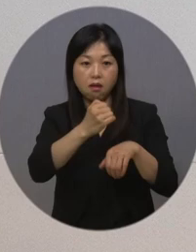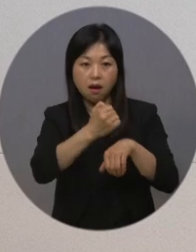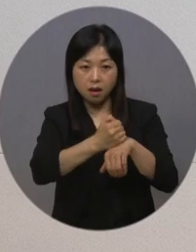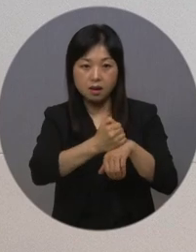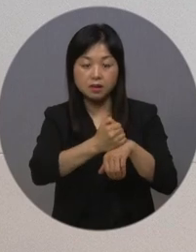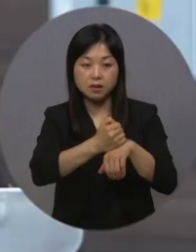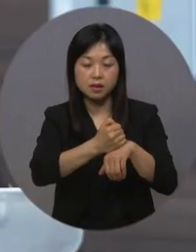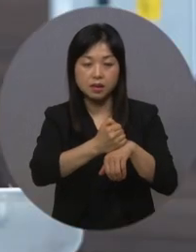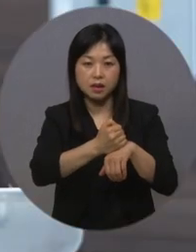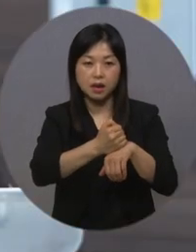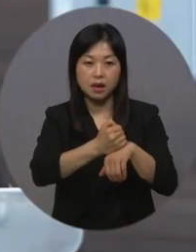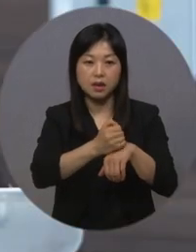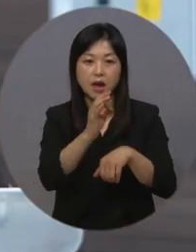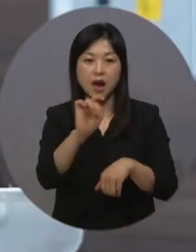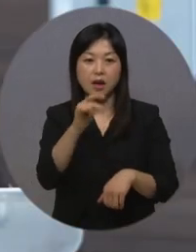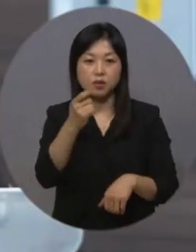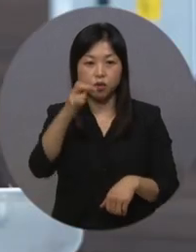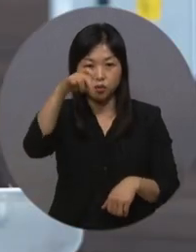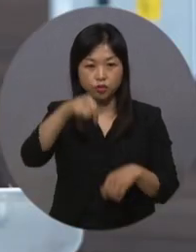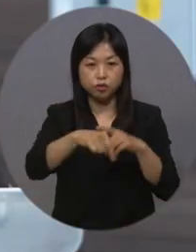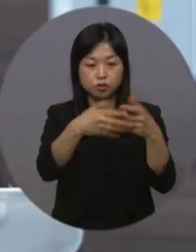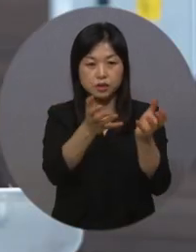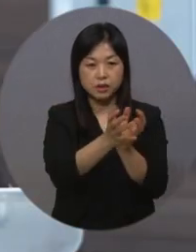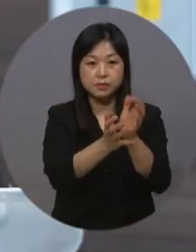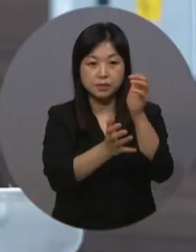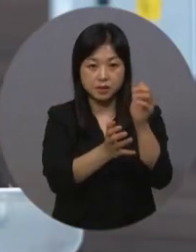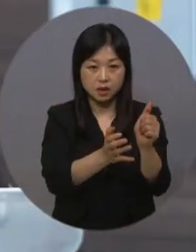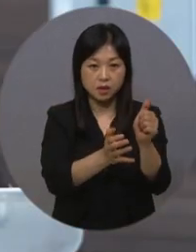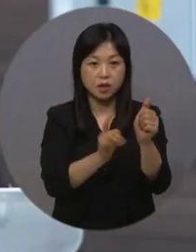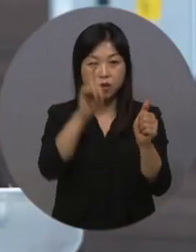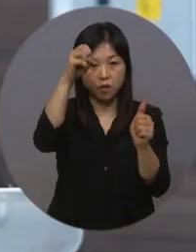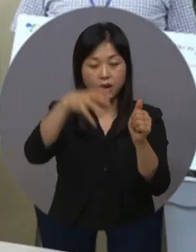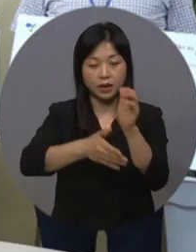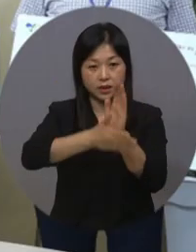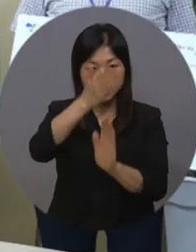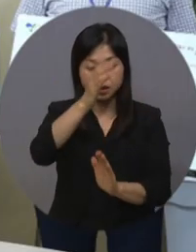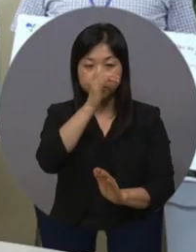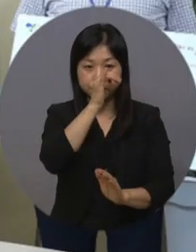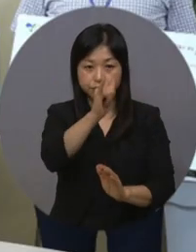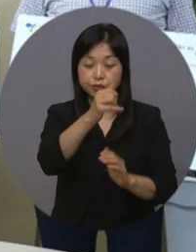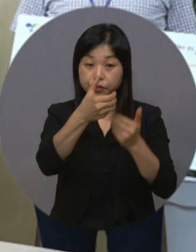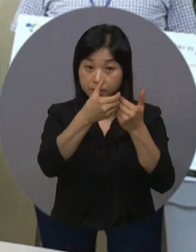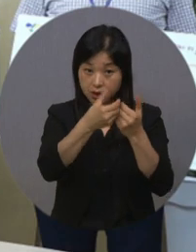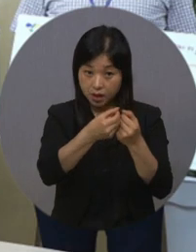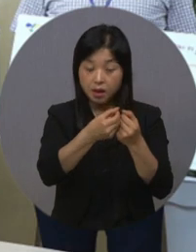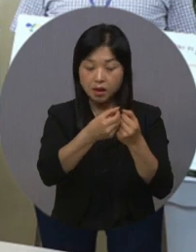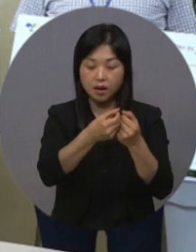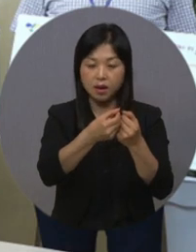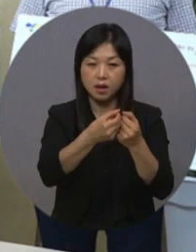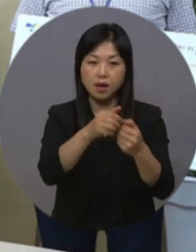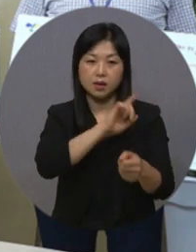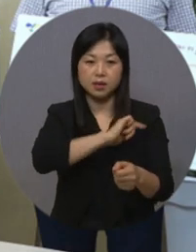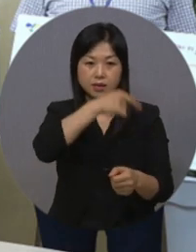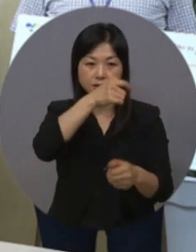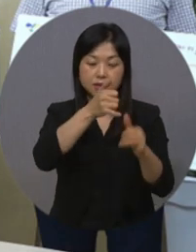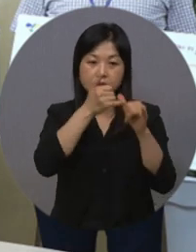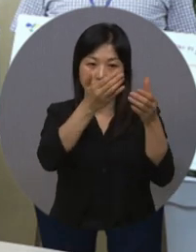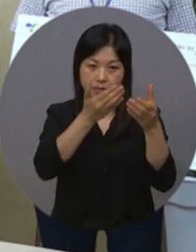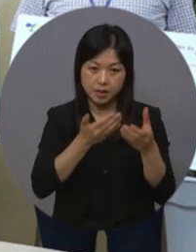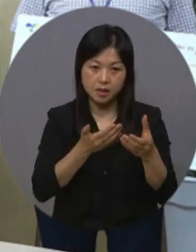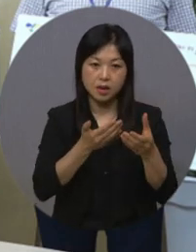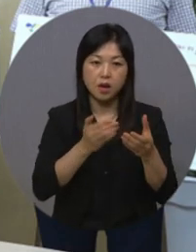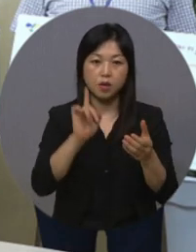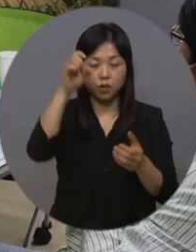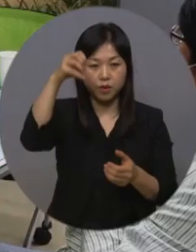안동수 팀장이 고양시 적극행정 우수사례 경진대회의 최후 수상을 수상할 만큼 고양시의